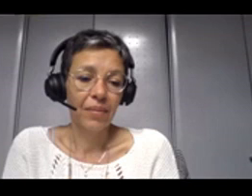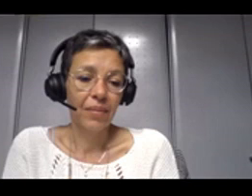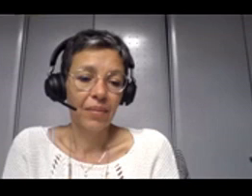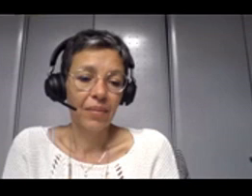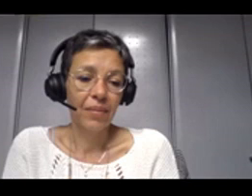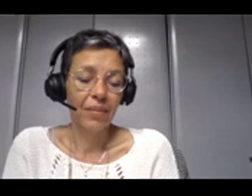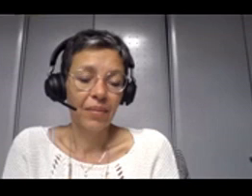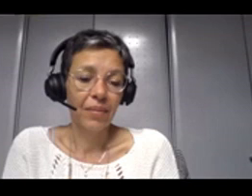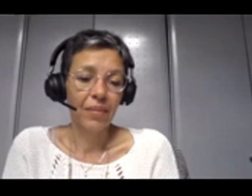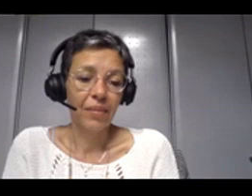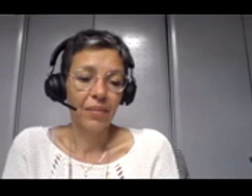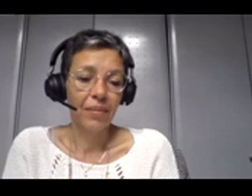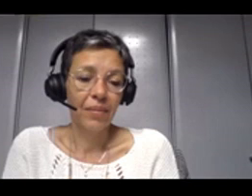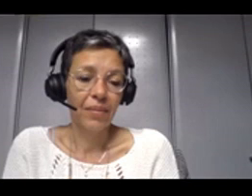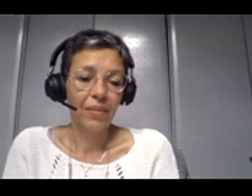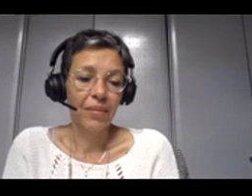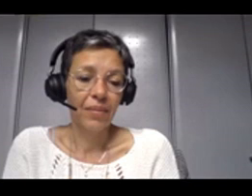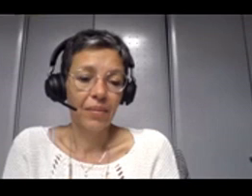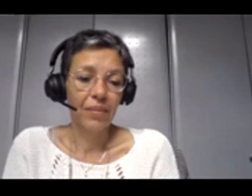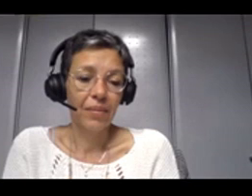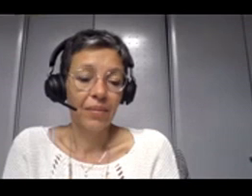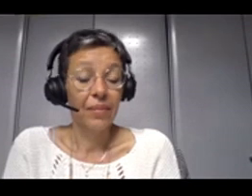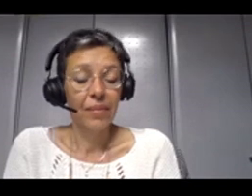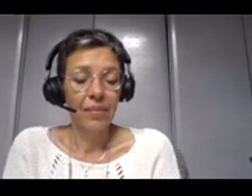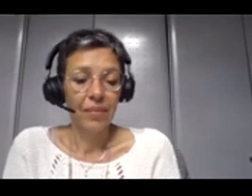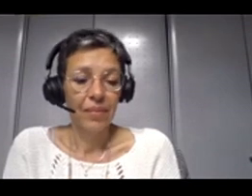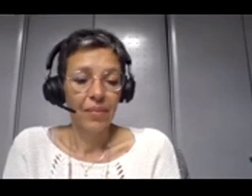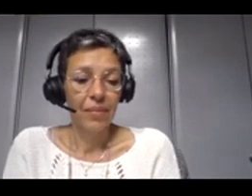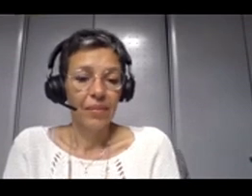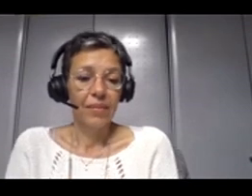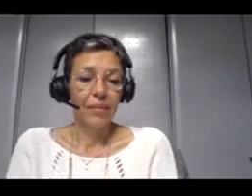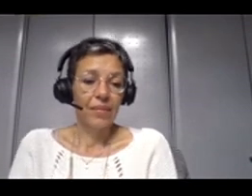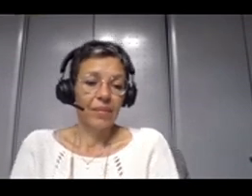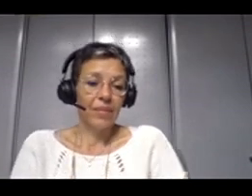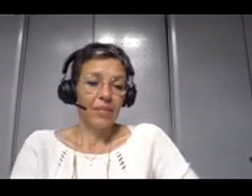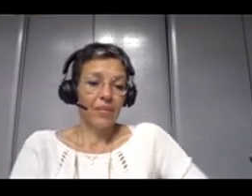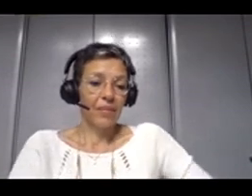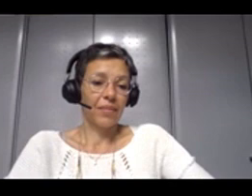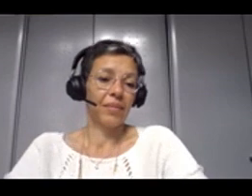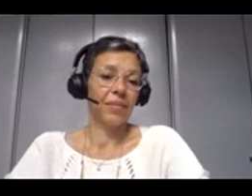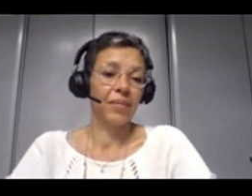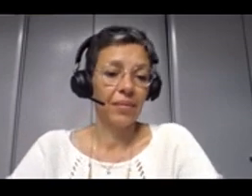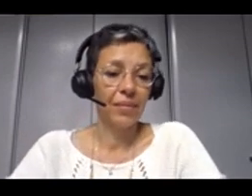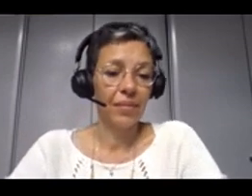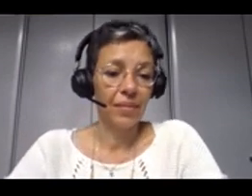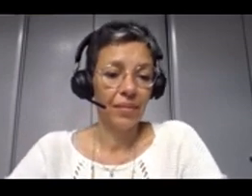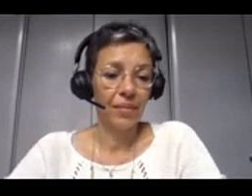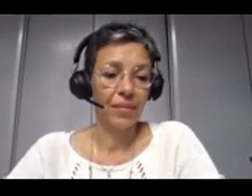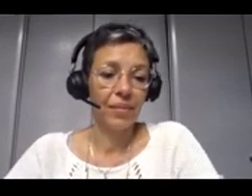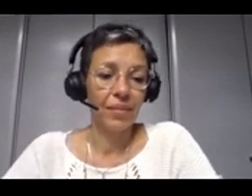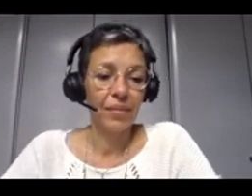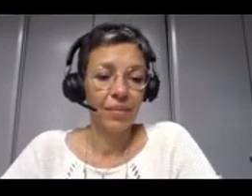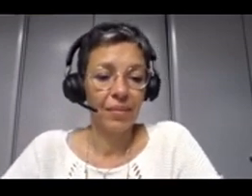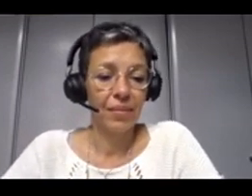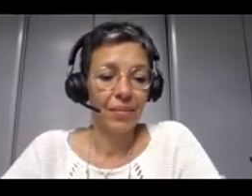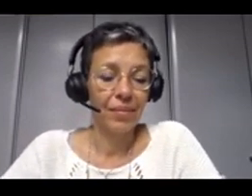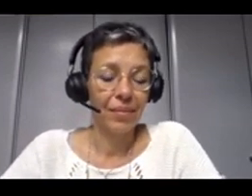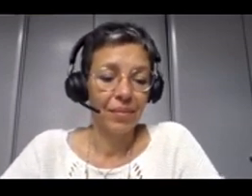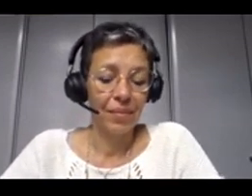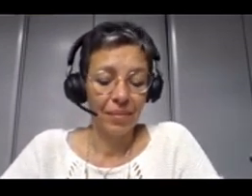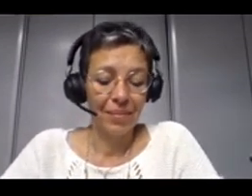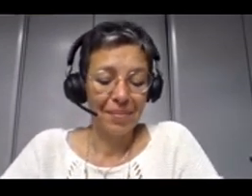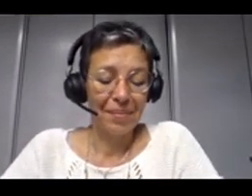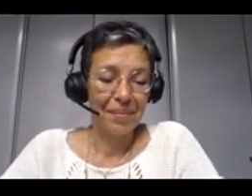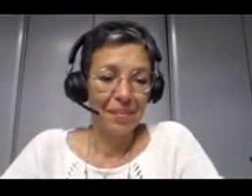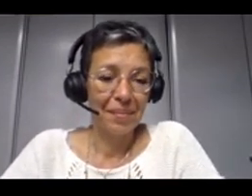quelqu'un en capacité de vous parler si vous faites du BIM, qui va définir ses exigences d'information du projet. Pour sûr, il va définir ce qu'il veut quand même,